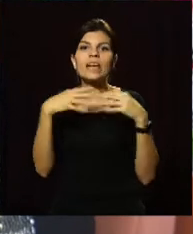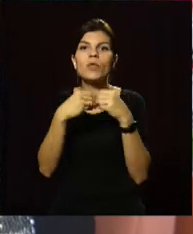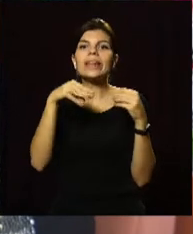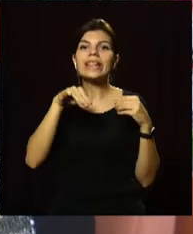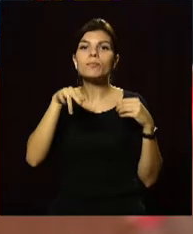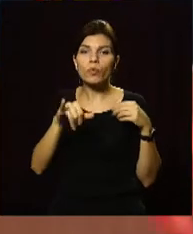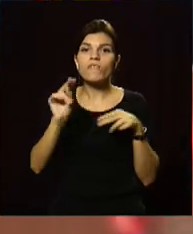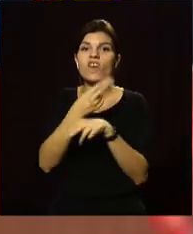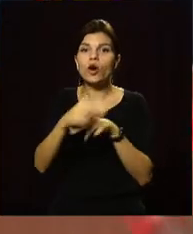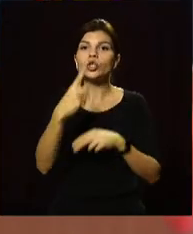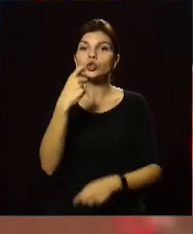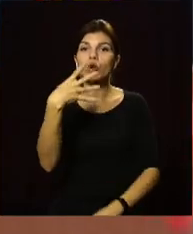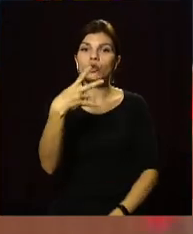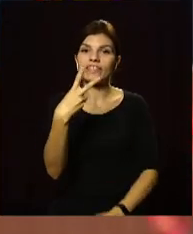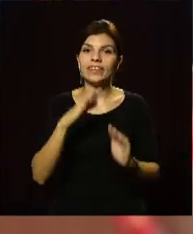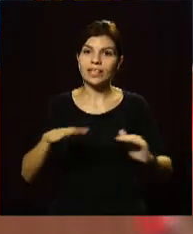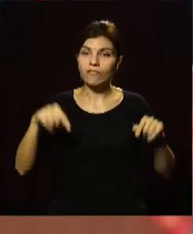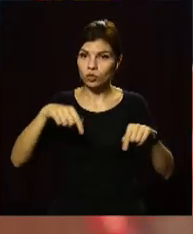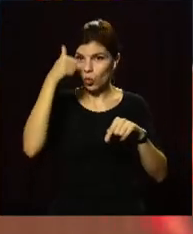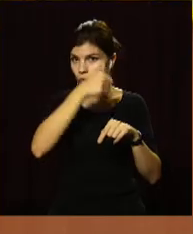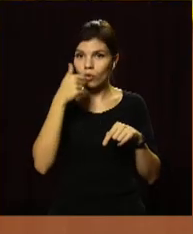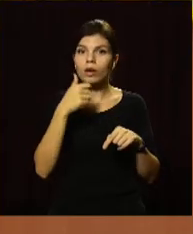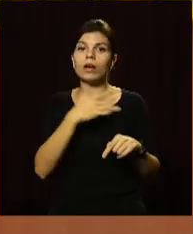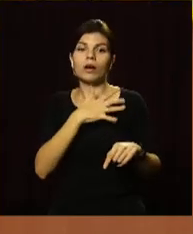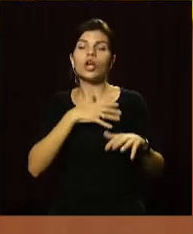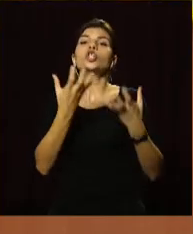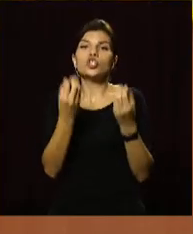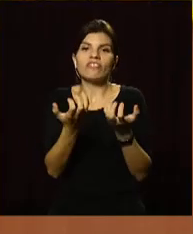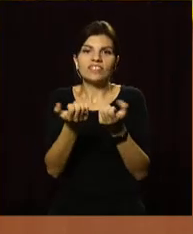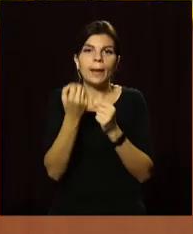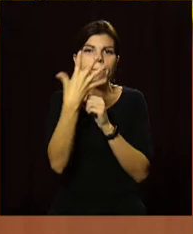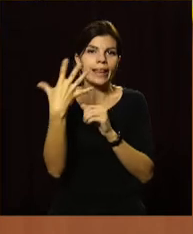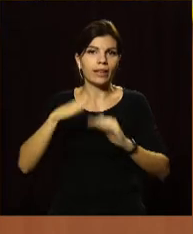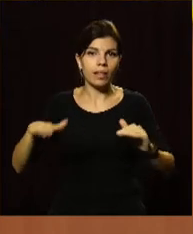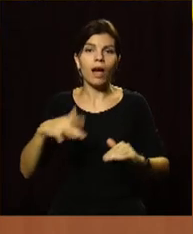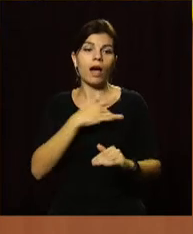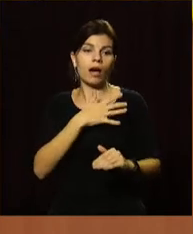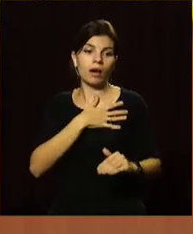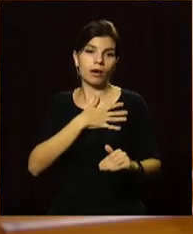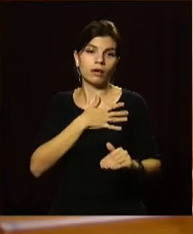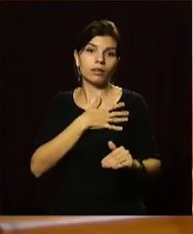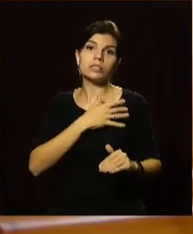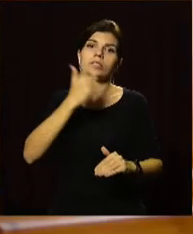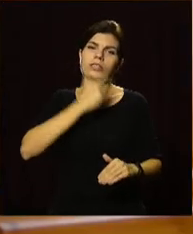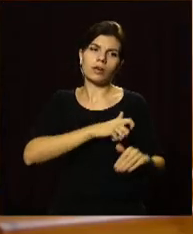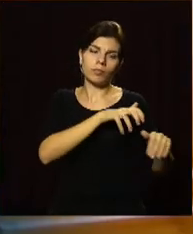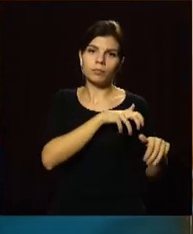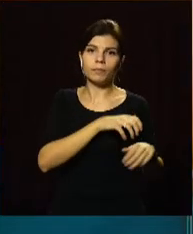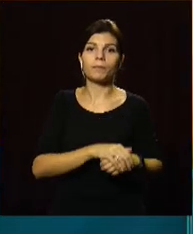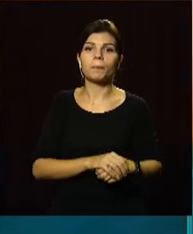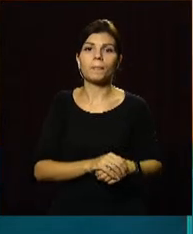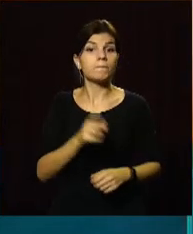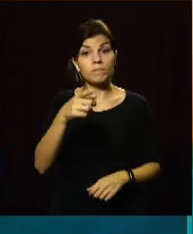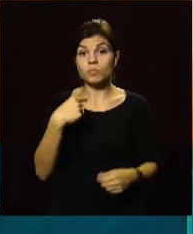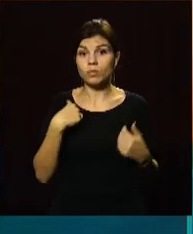типу виховується 142 дитини. Цьогоріч під опіку взяли ще 15-тьох дітей, а всіновили ще п'ятьох. Ми прикладаємо